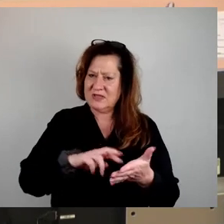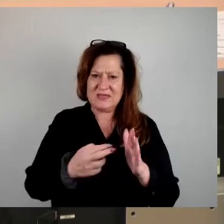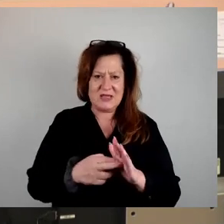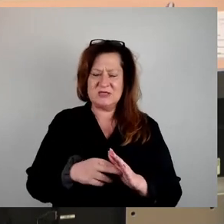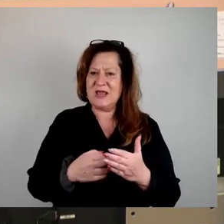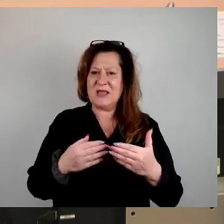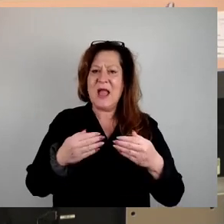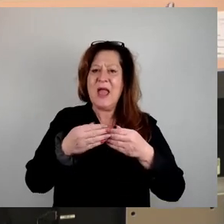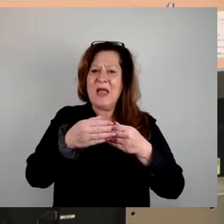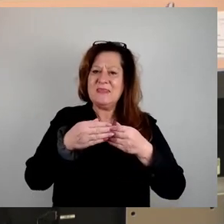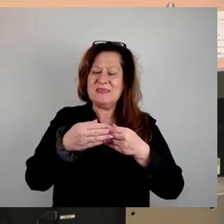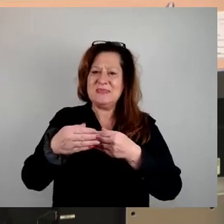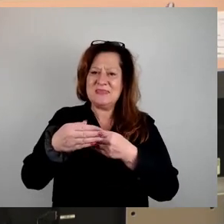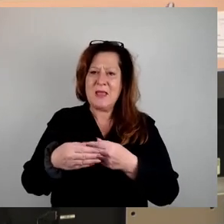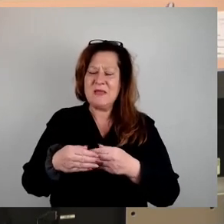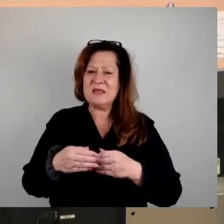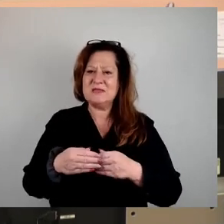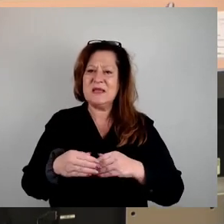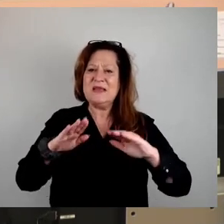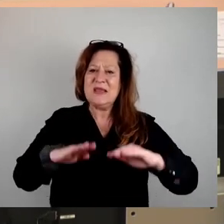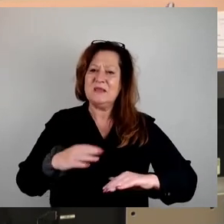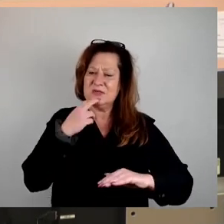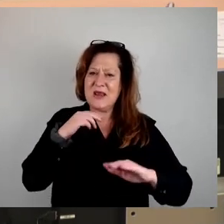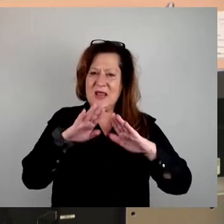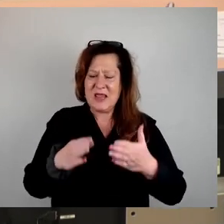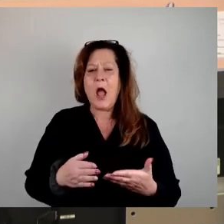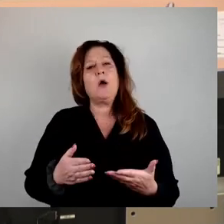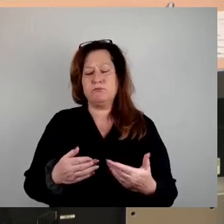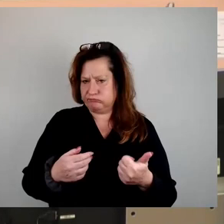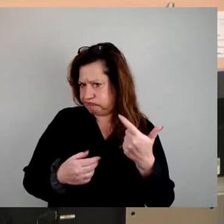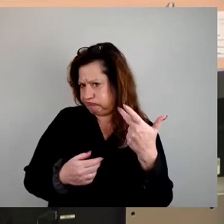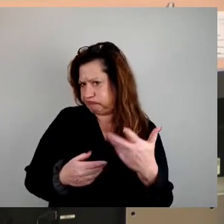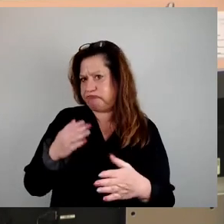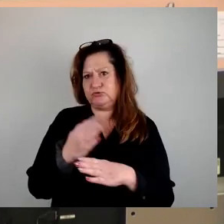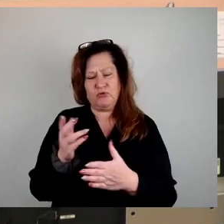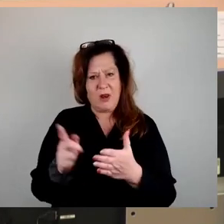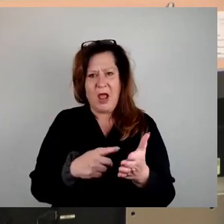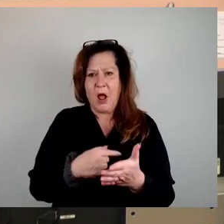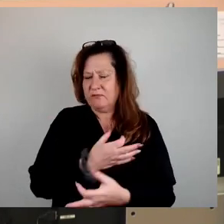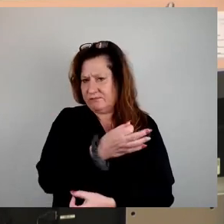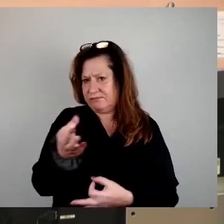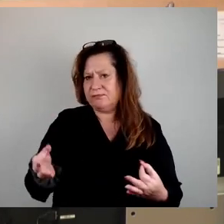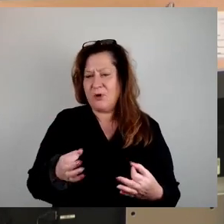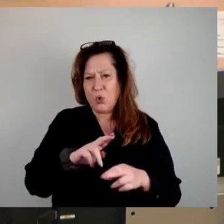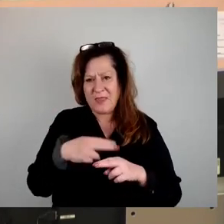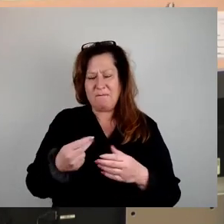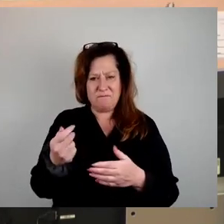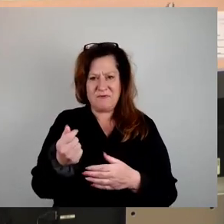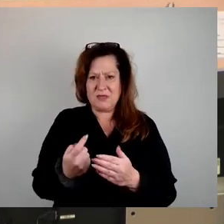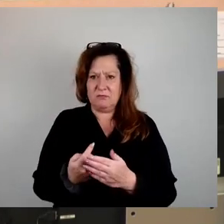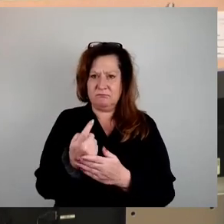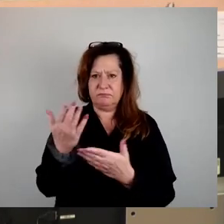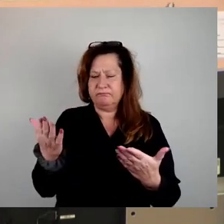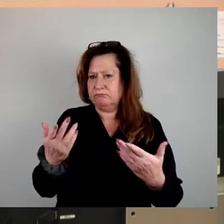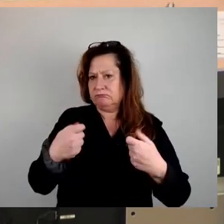Niedrigenergiehausstandard, das ist eine Herausforderung. Wie wir dann mit den steigenden Mieten umgehen, wird man sehen. Wie wir mit den Bauarbeiten umgehen, wird man sehen.